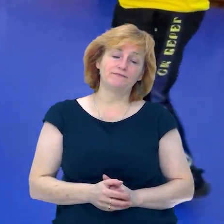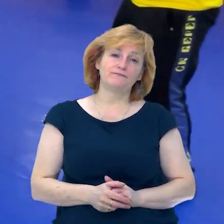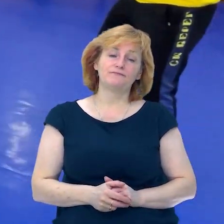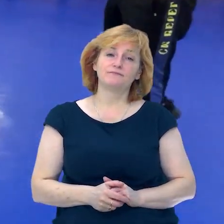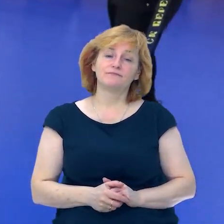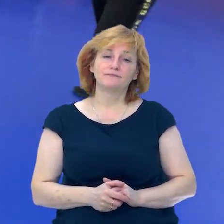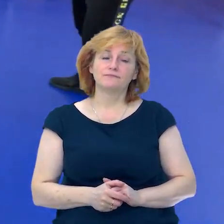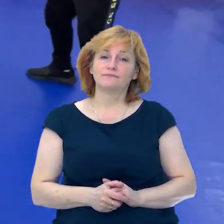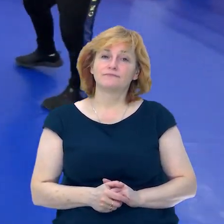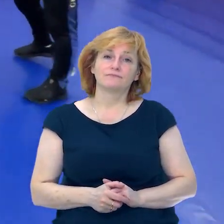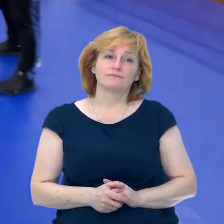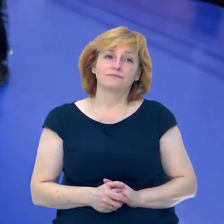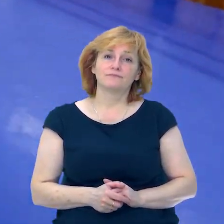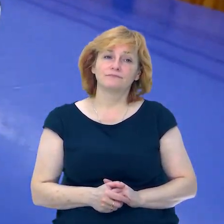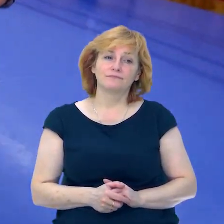новини, Чернігів.